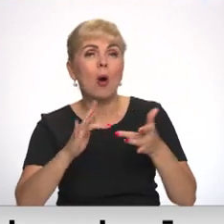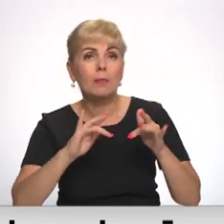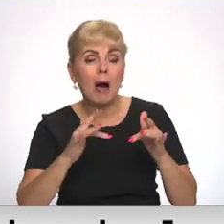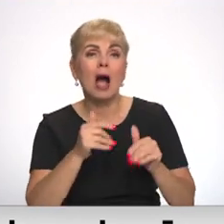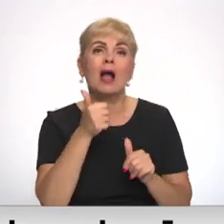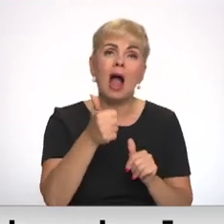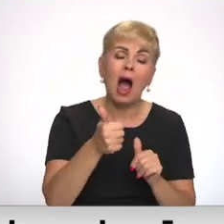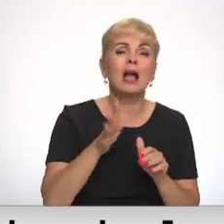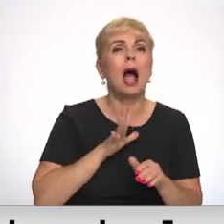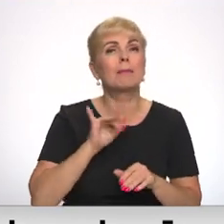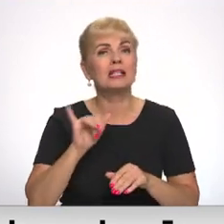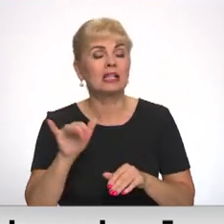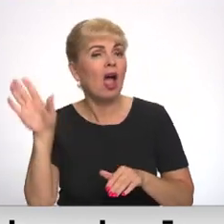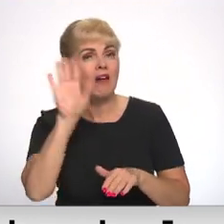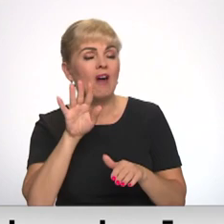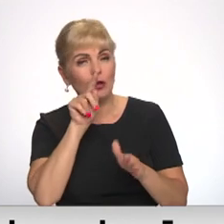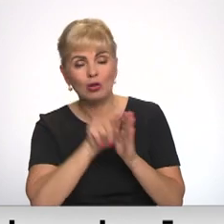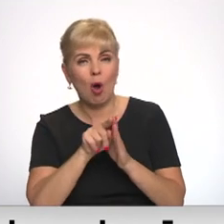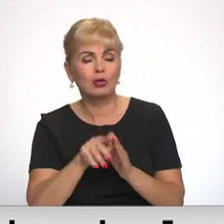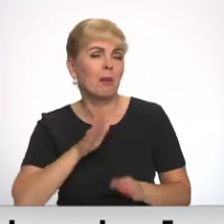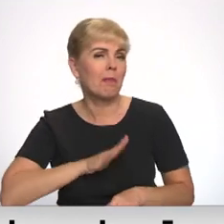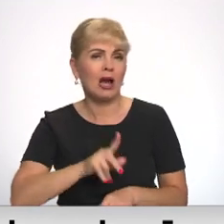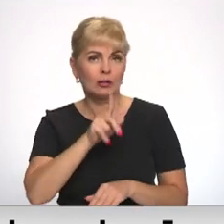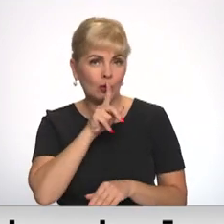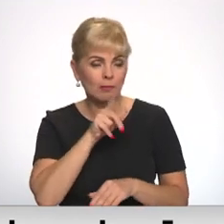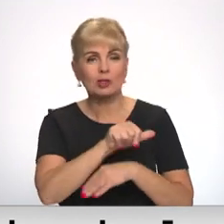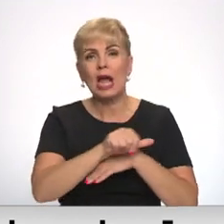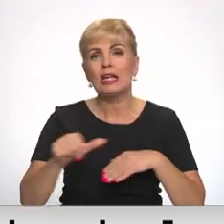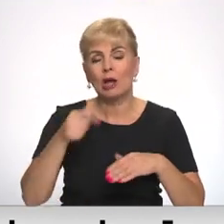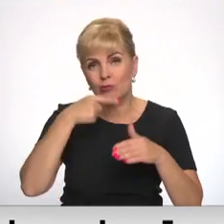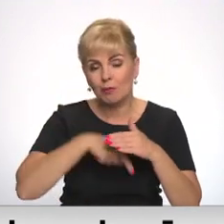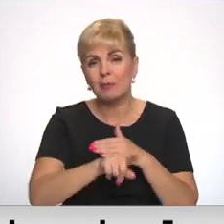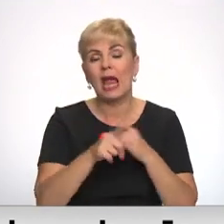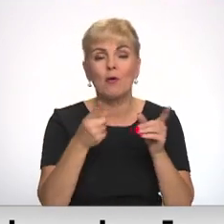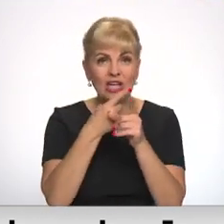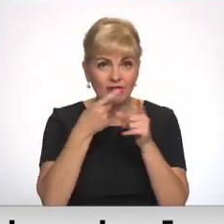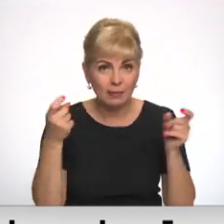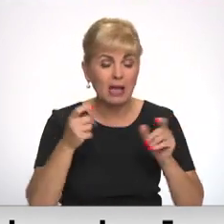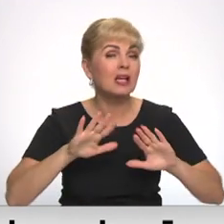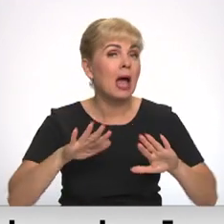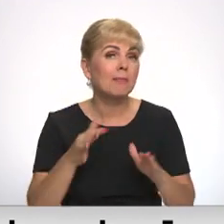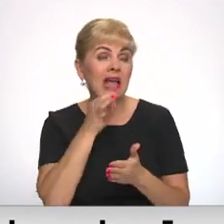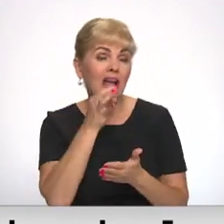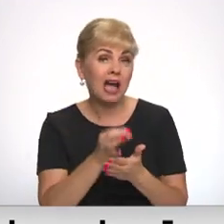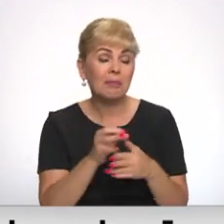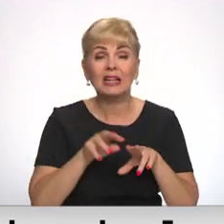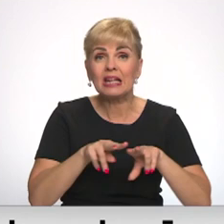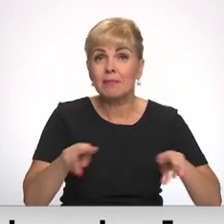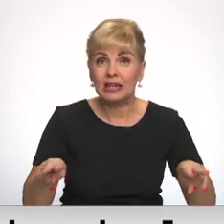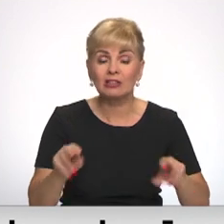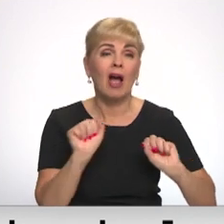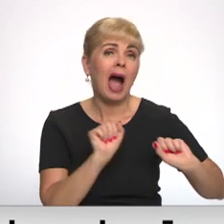sliktāk, valsts kontroli neatklāja, tā esot ierobežotas pieejamības informācija. Taču atbildīgās ministrijas,